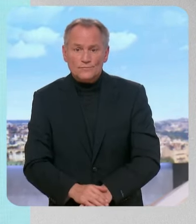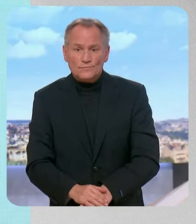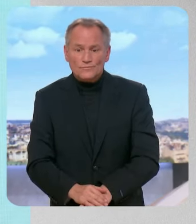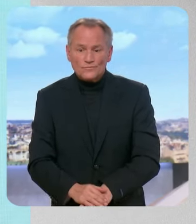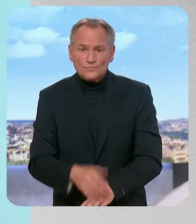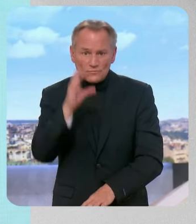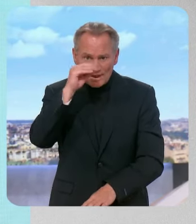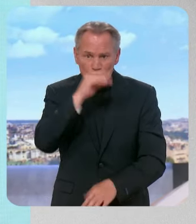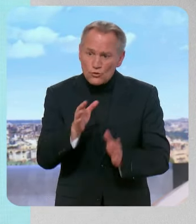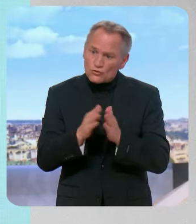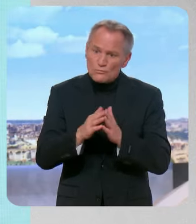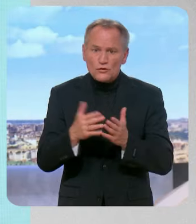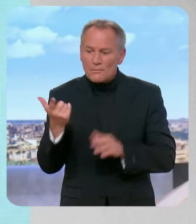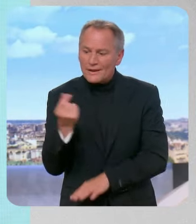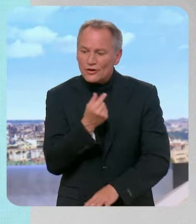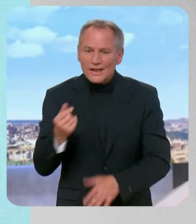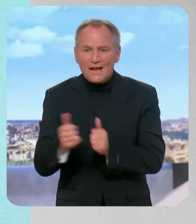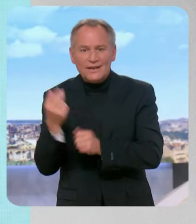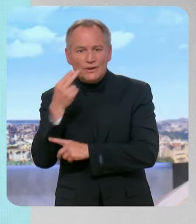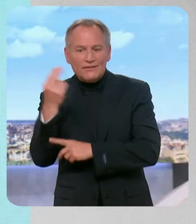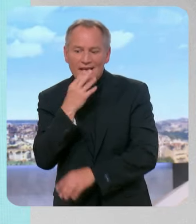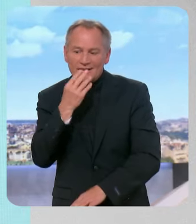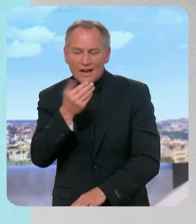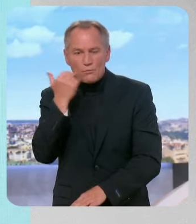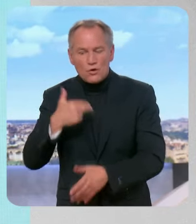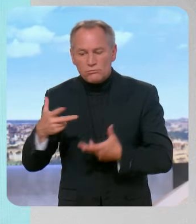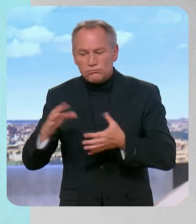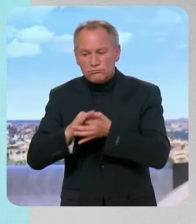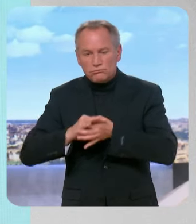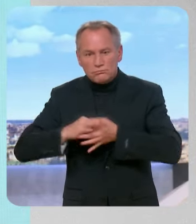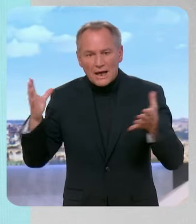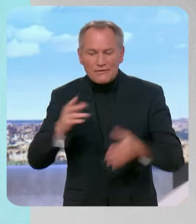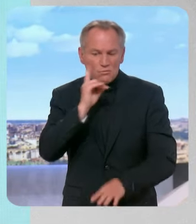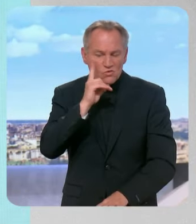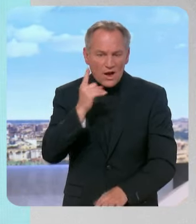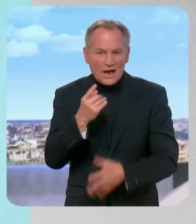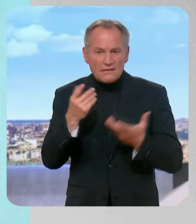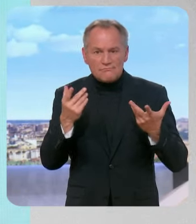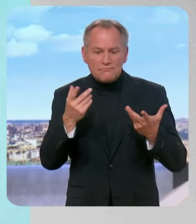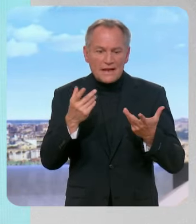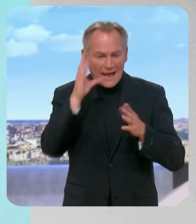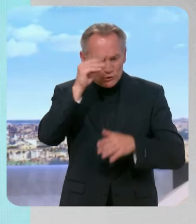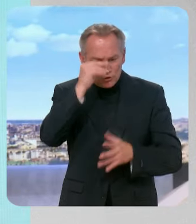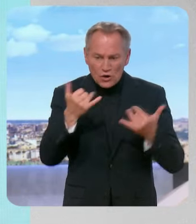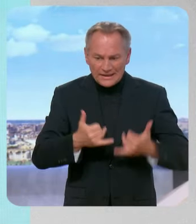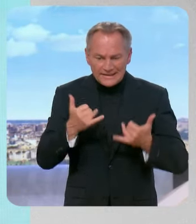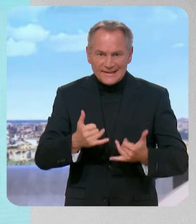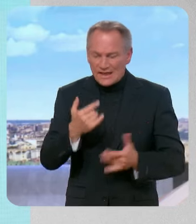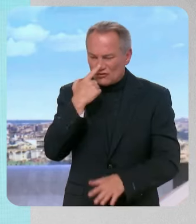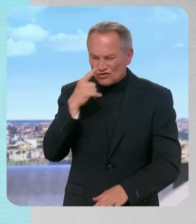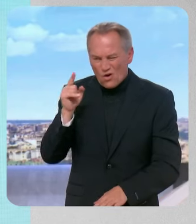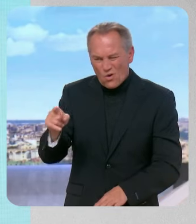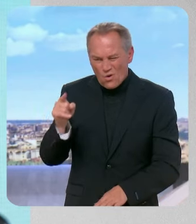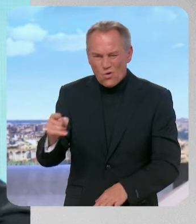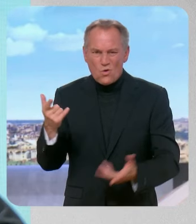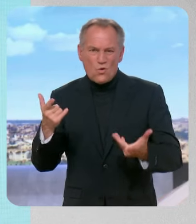certaines institutions israéliennes qu'ils considèrent coupables d'une politique, c'est eux qui le disent, génocidaire dans la bande